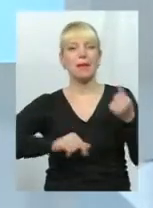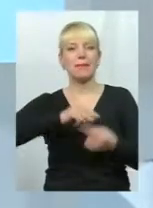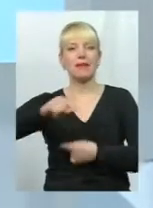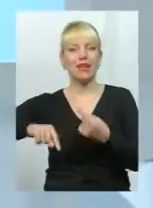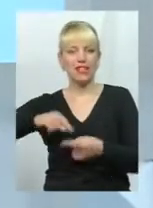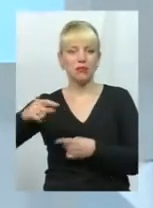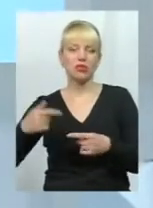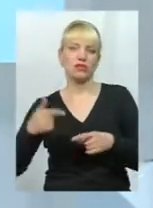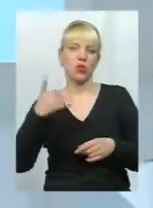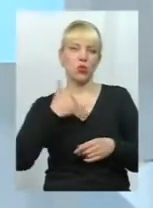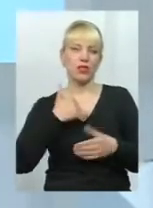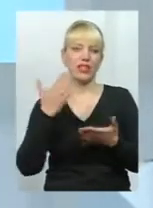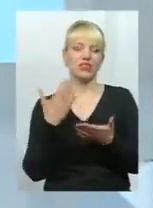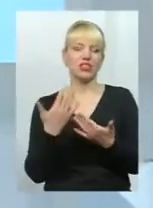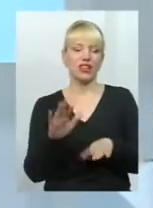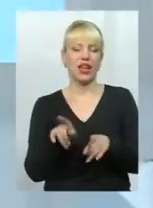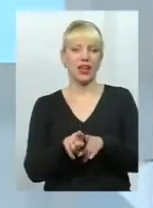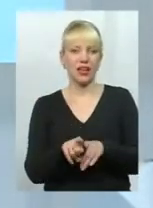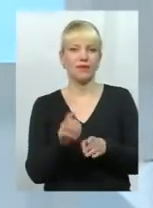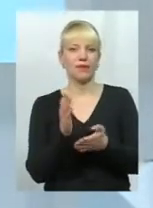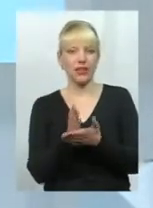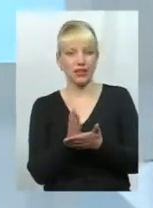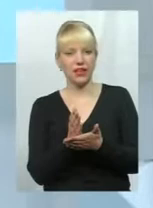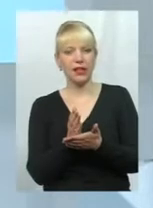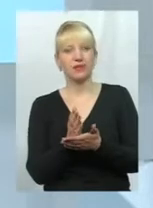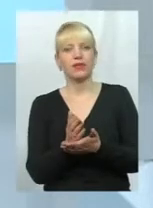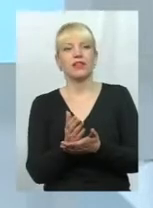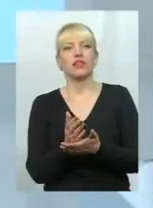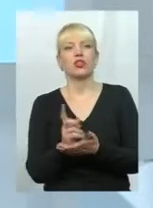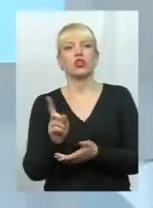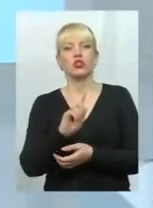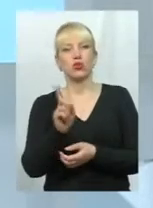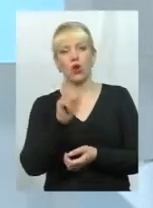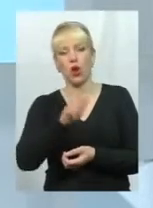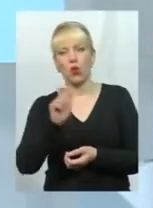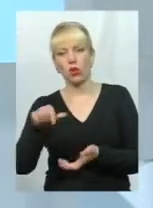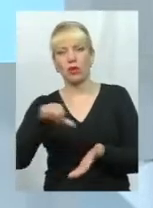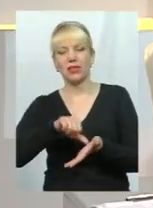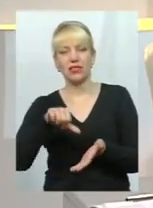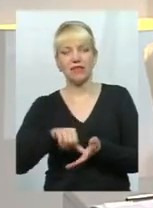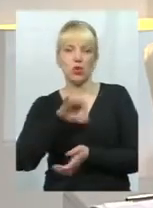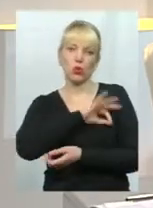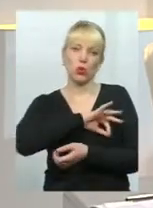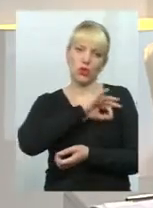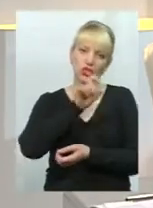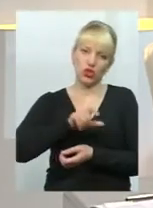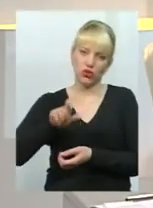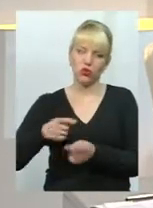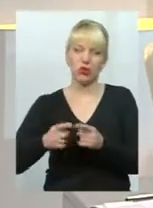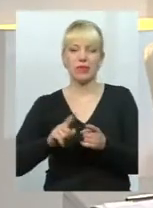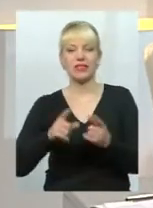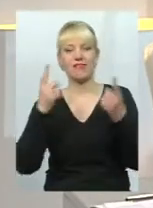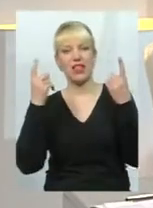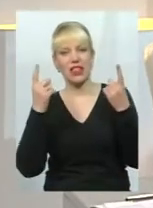в нас така визрала тенденція, що люди, представники як юридичні особи, це великі